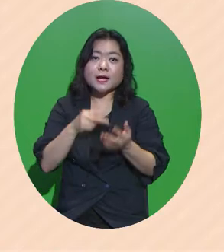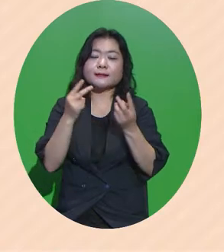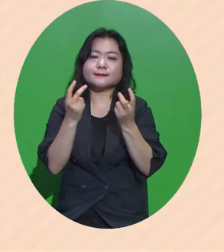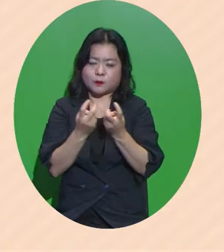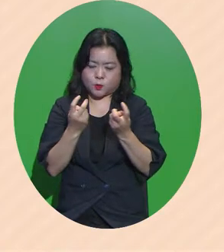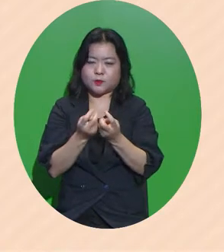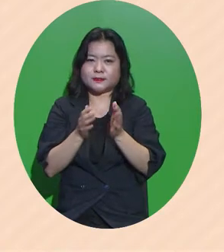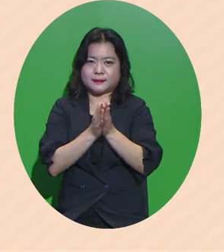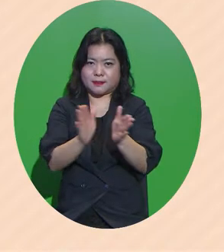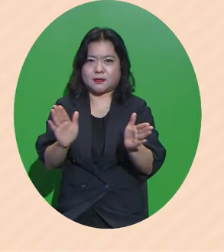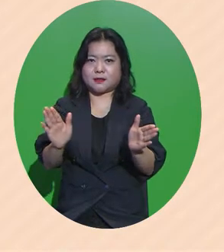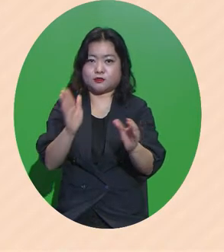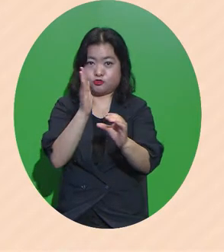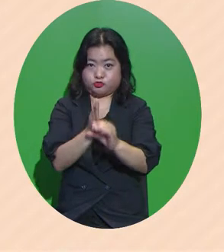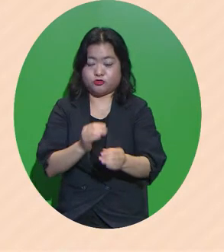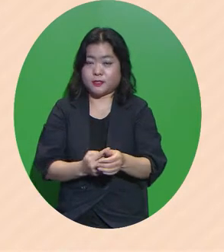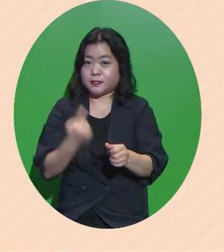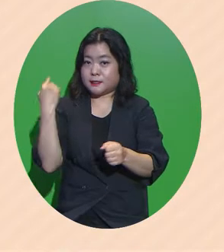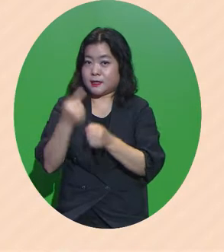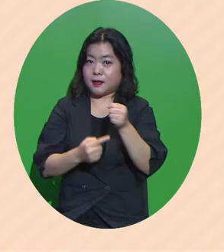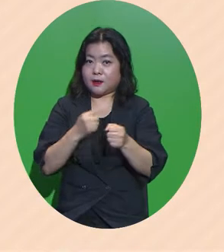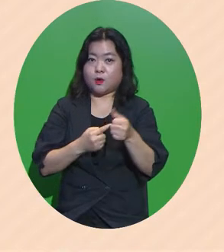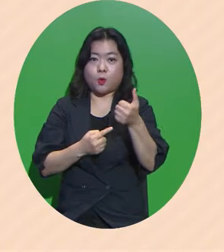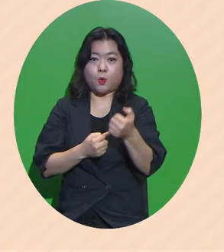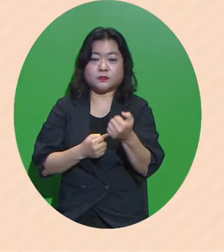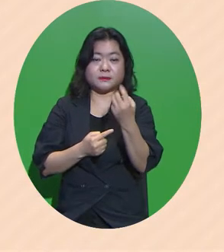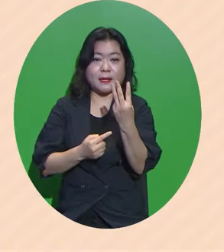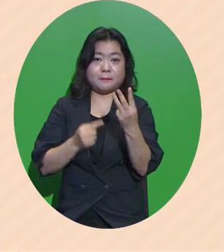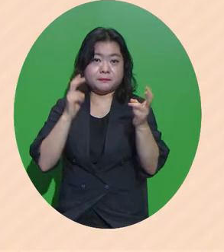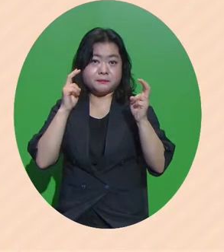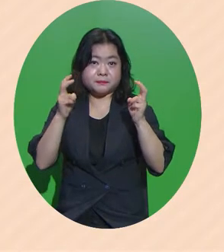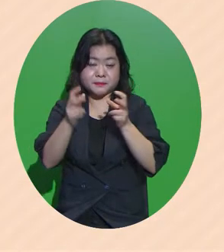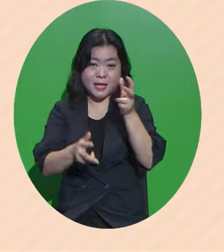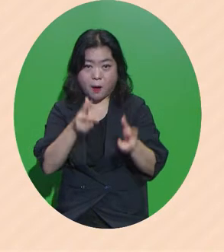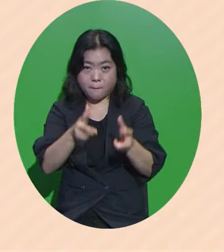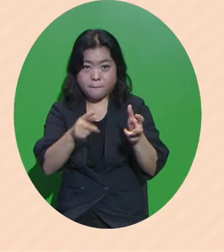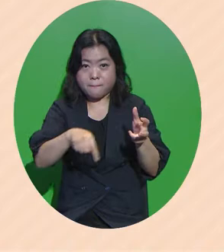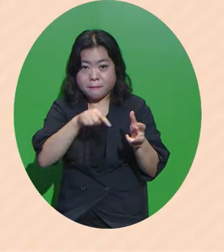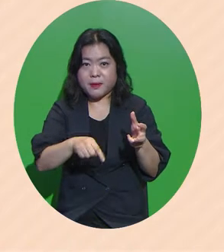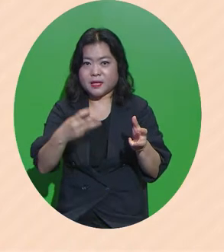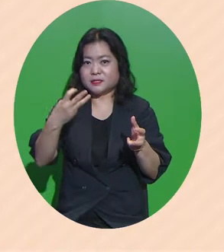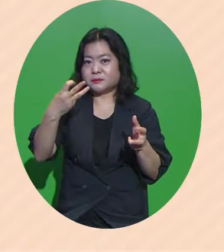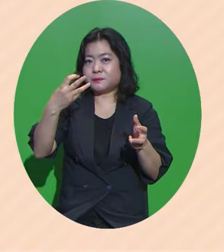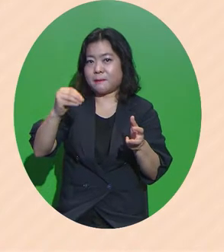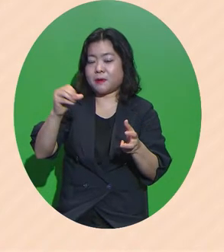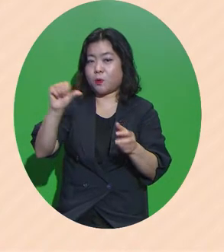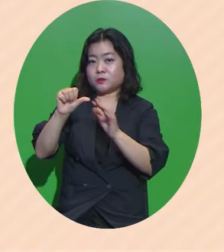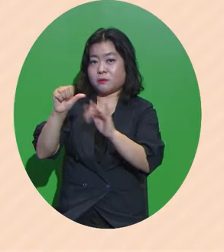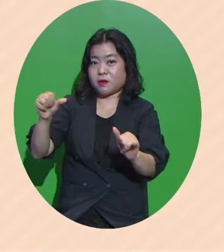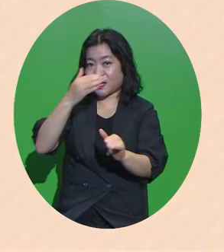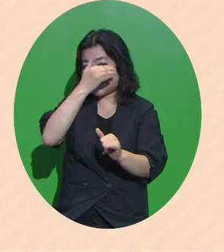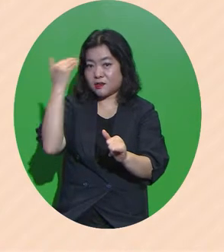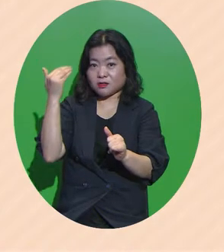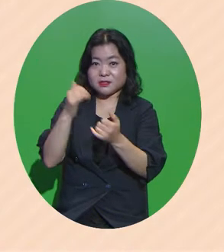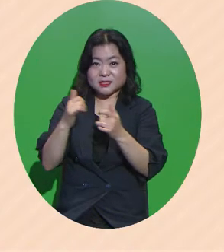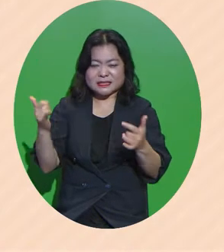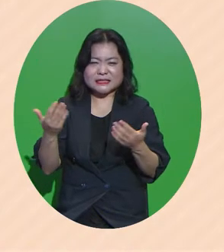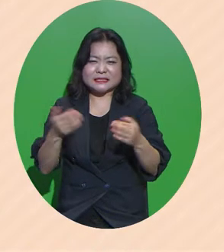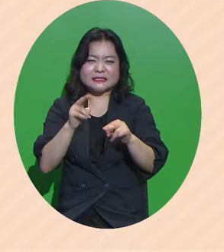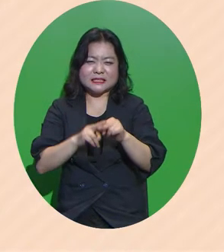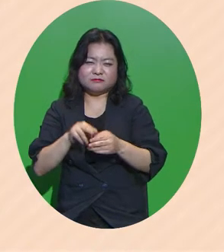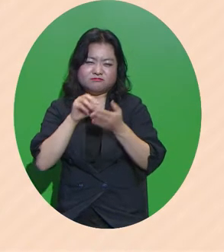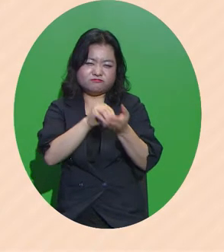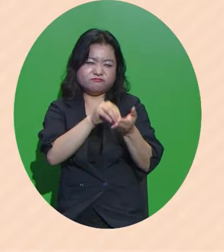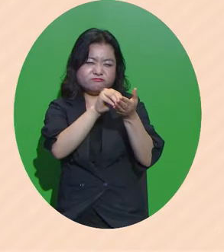시행하고 있습니다 작년 한 해 53개 사업에 13만 5천 명의 청년들이 일자리